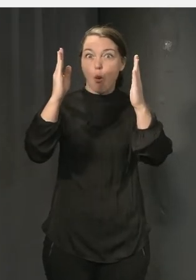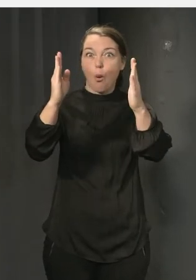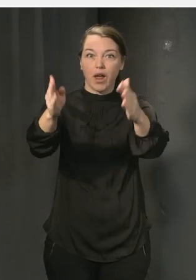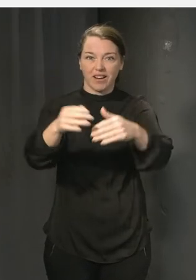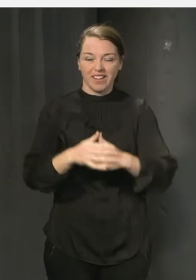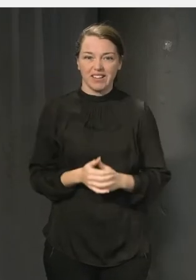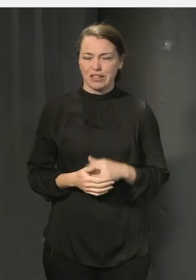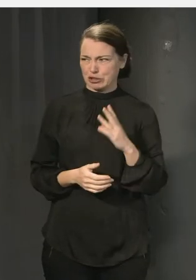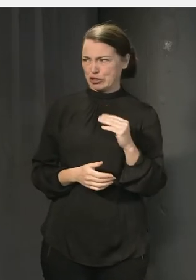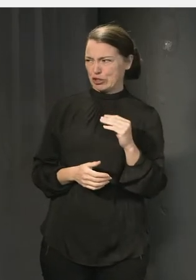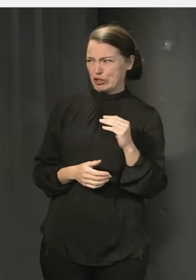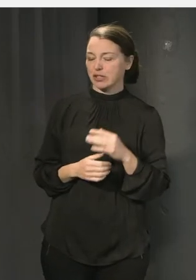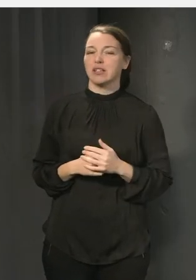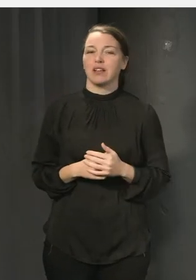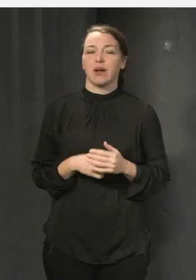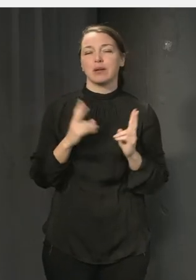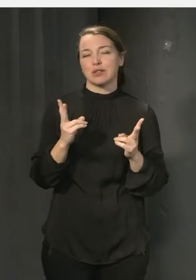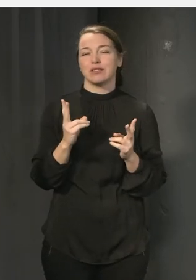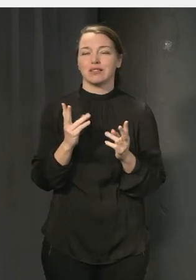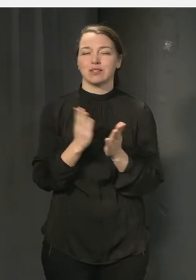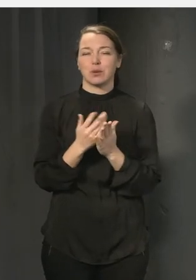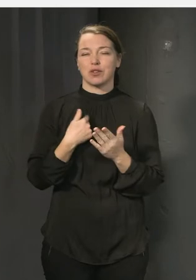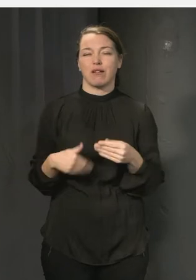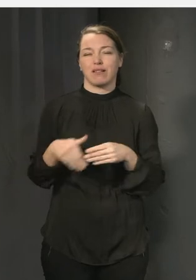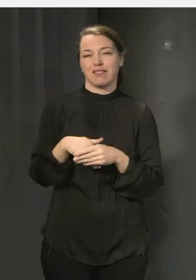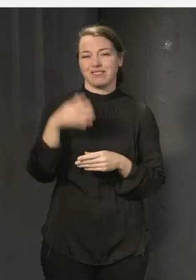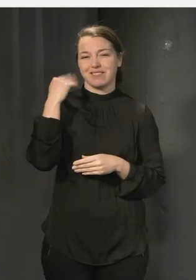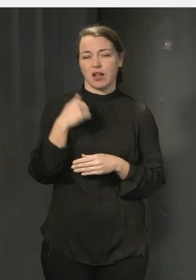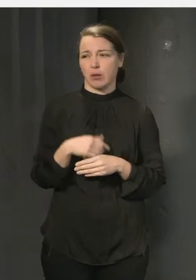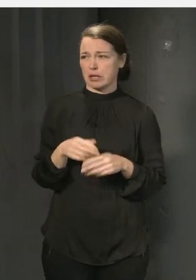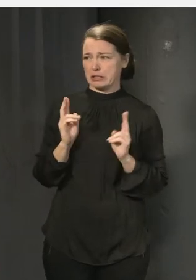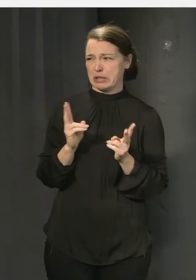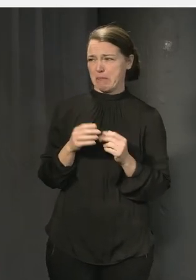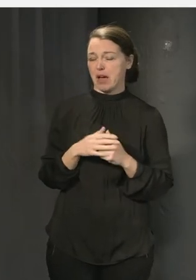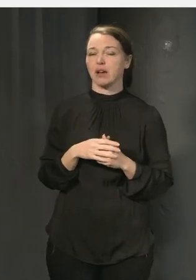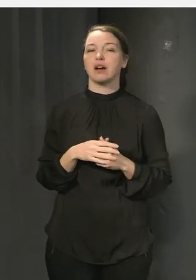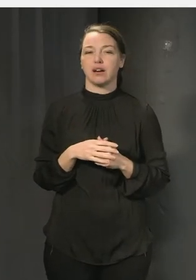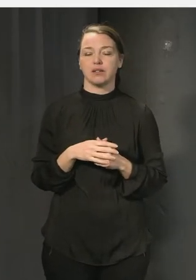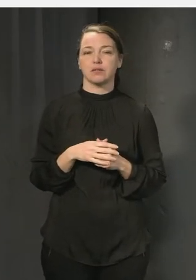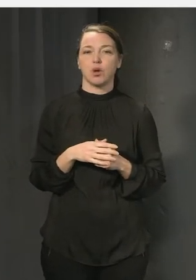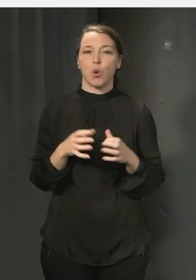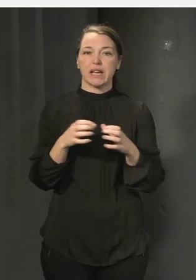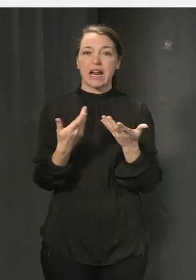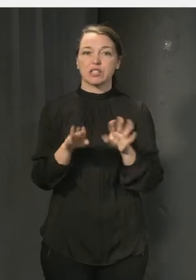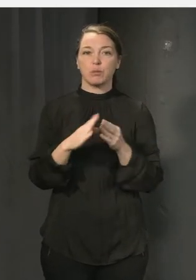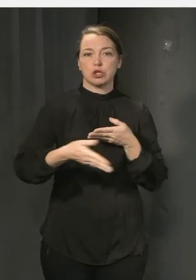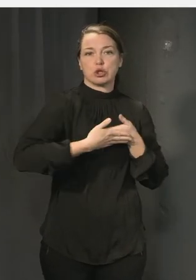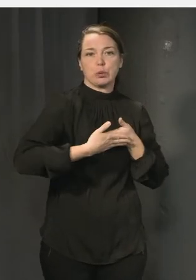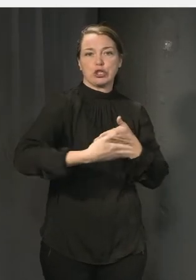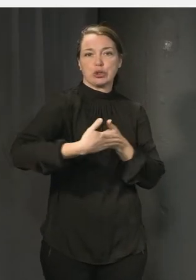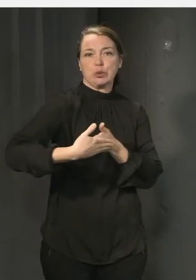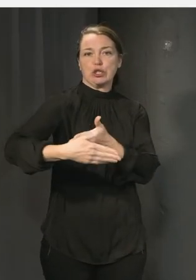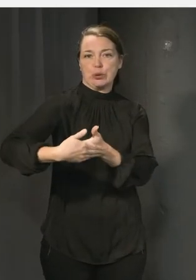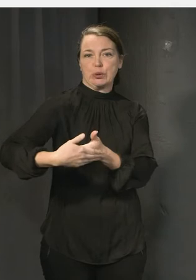Det var ju sådana skolor man själv gick i. det ser ju likadana ut tänker jag. Och ganska slutna klassrum då. just det. Och